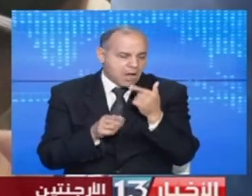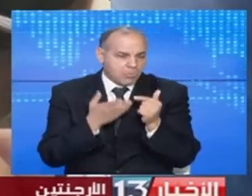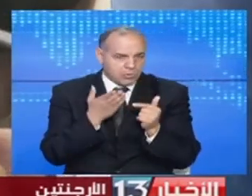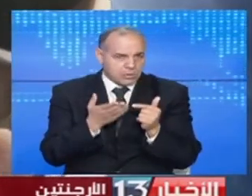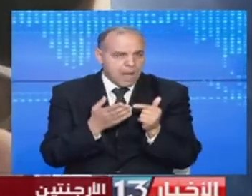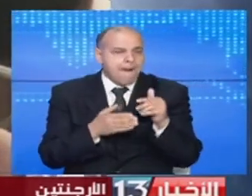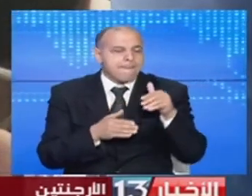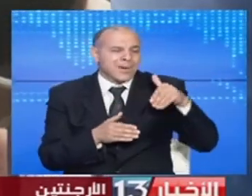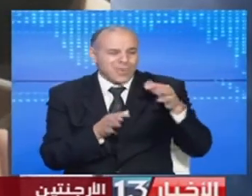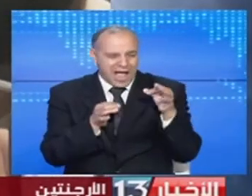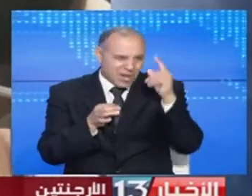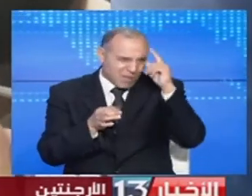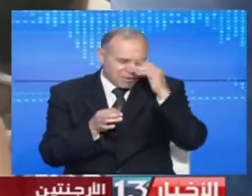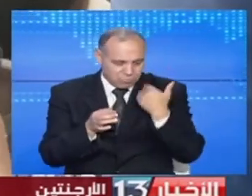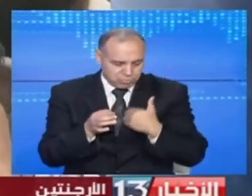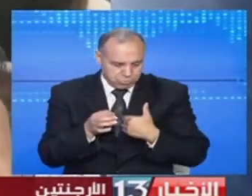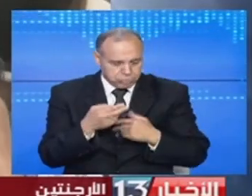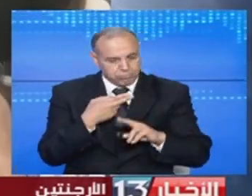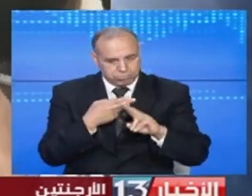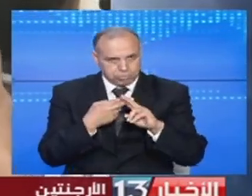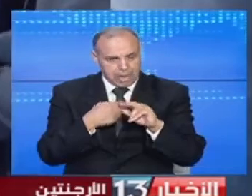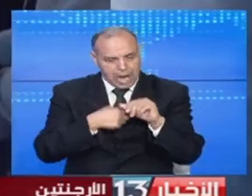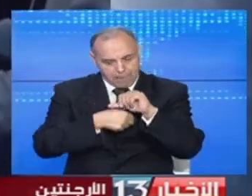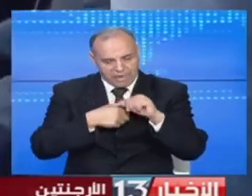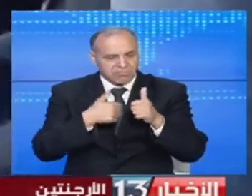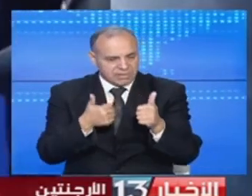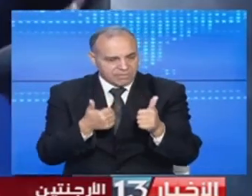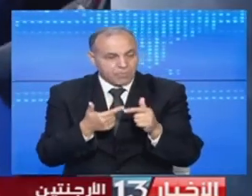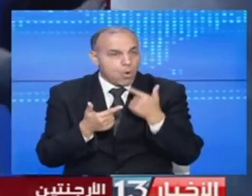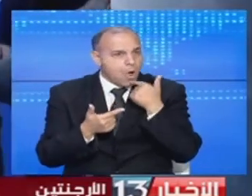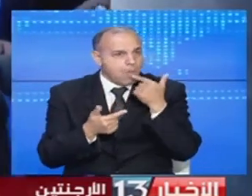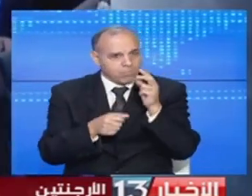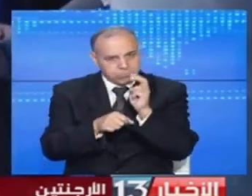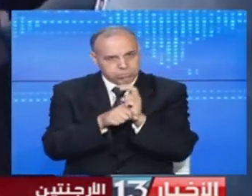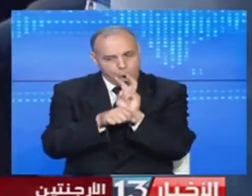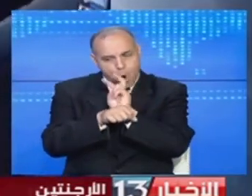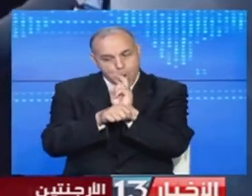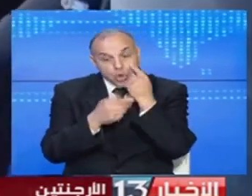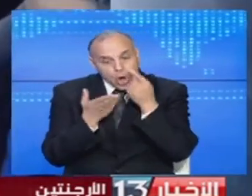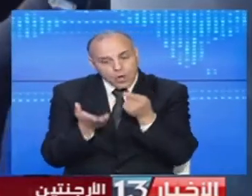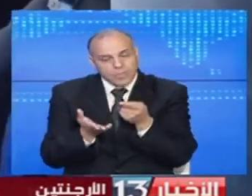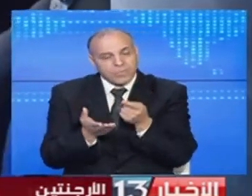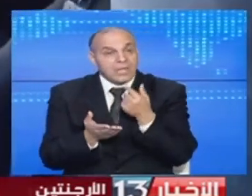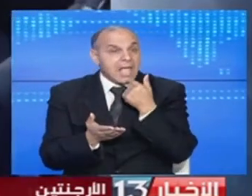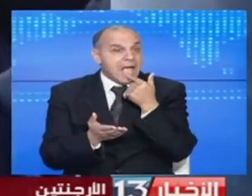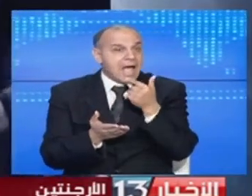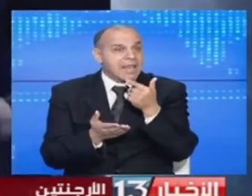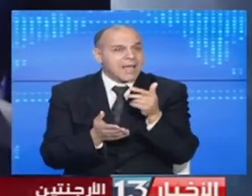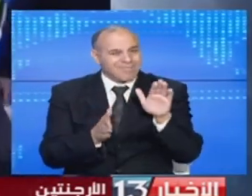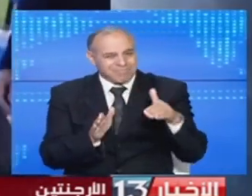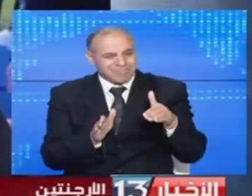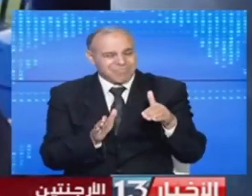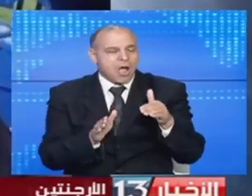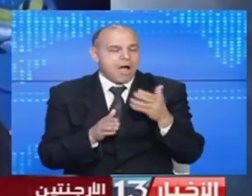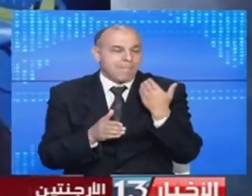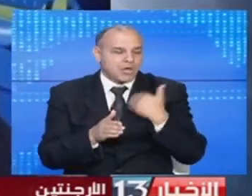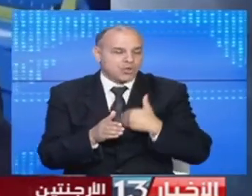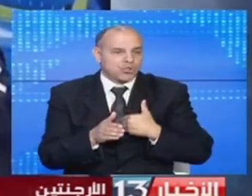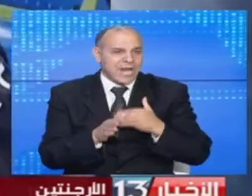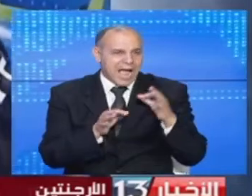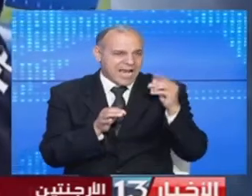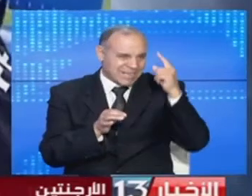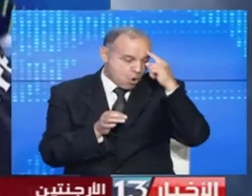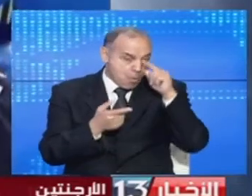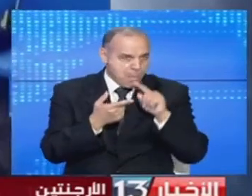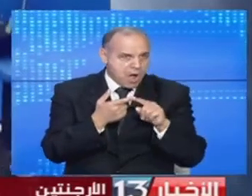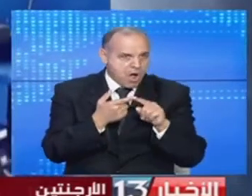بأن مارادونا تجاوب جيدا مع العملية وسيبقى تحت المراقبة وكان مارادونا قد نقل على وجه